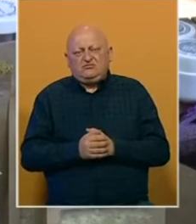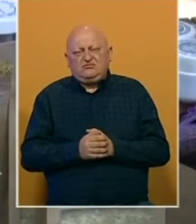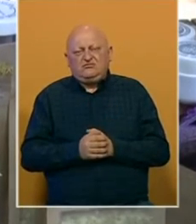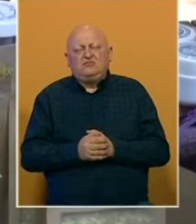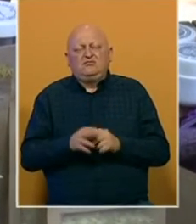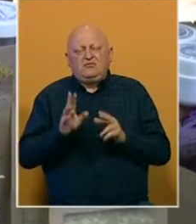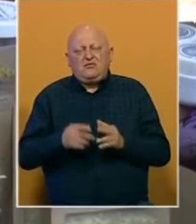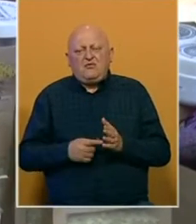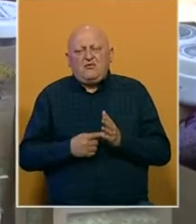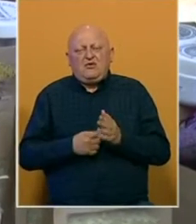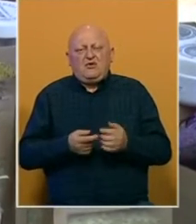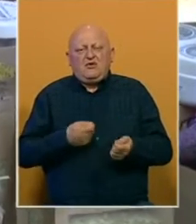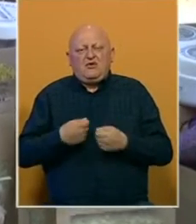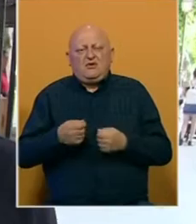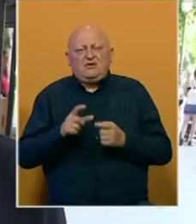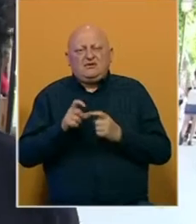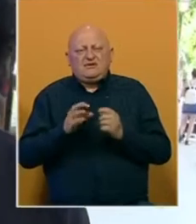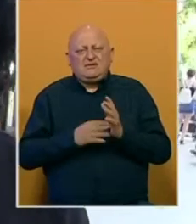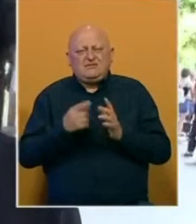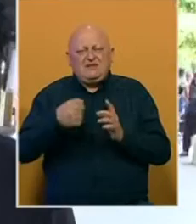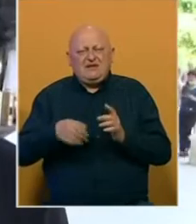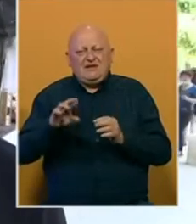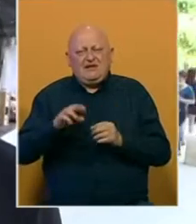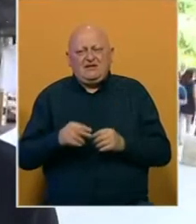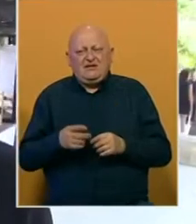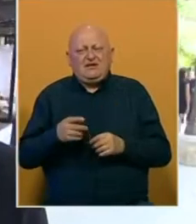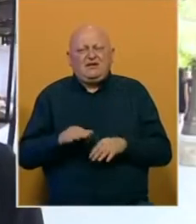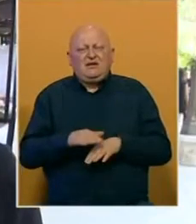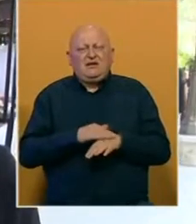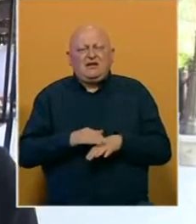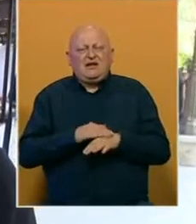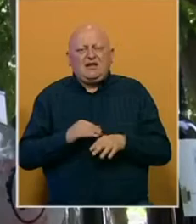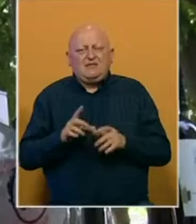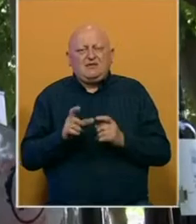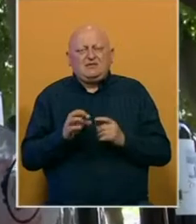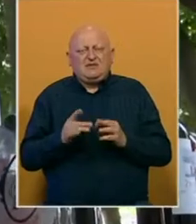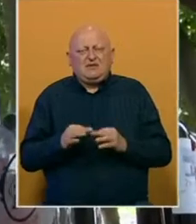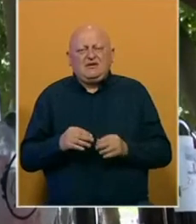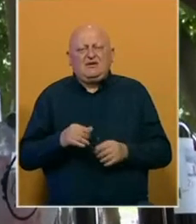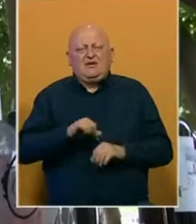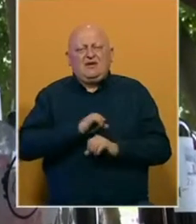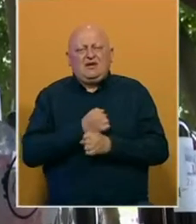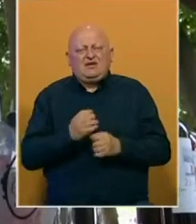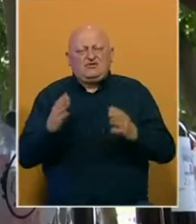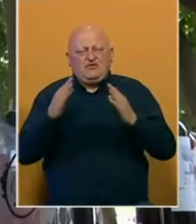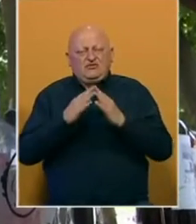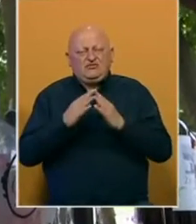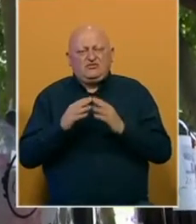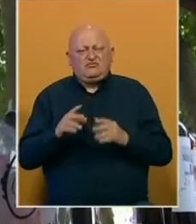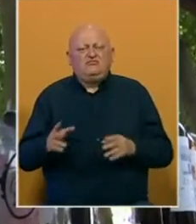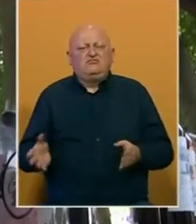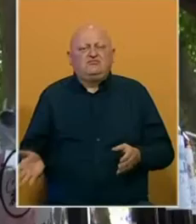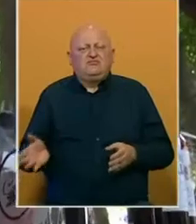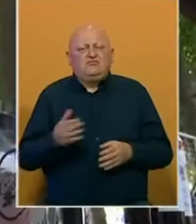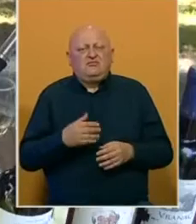mogu da istaknem proizvode od smilja, naročito kremu od smilja i antirid od smilja. Hercegovačka kuća iz Trebinja pokrilo